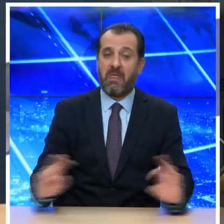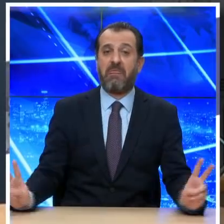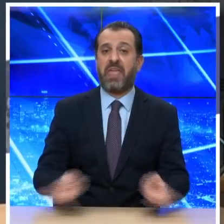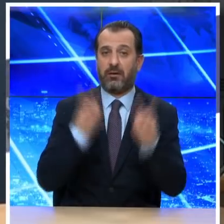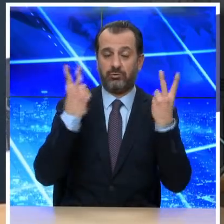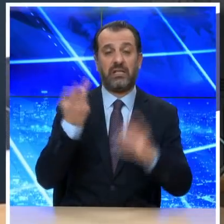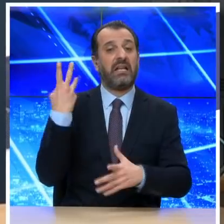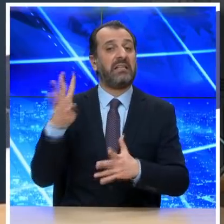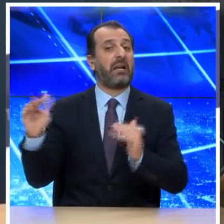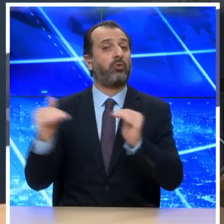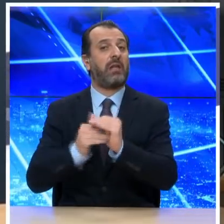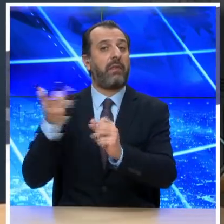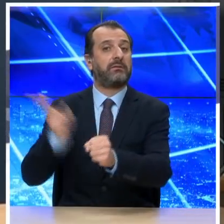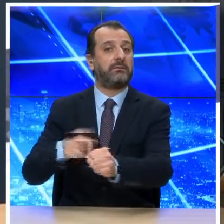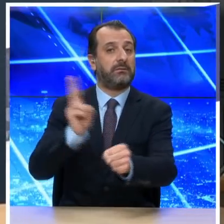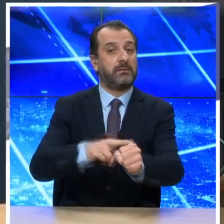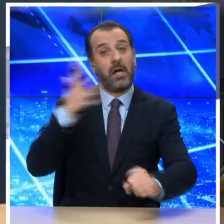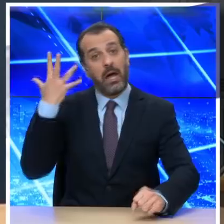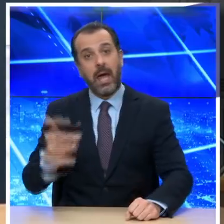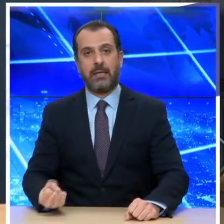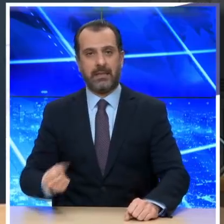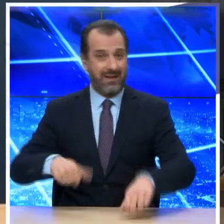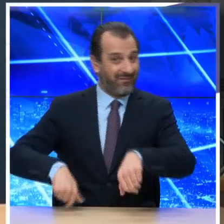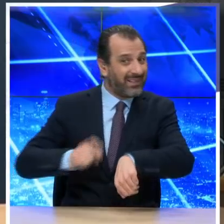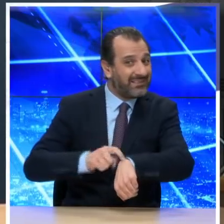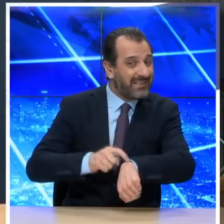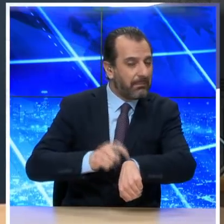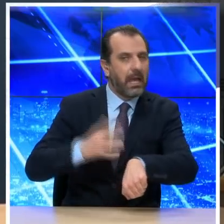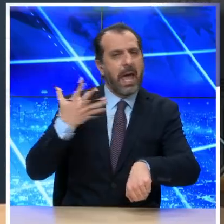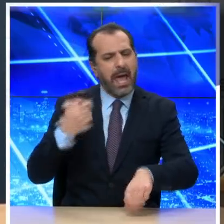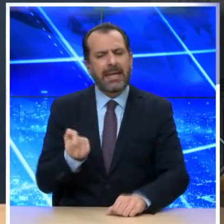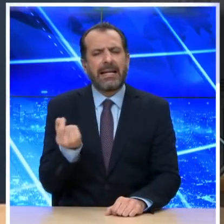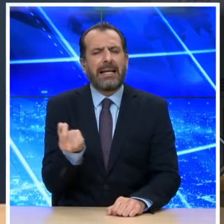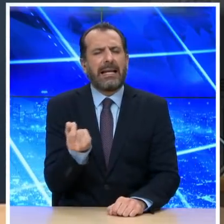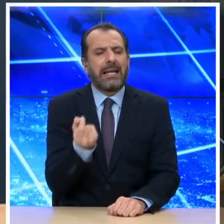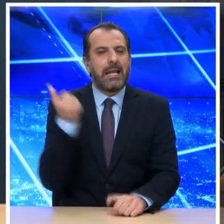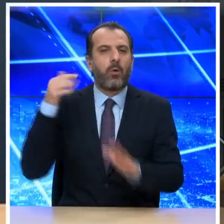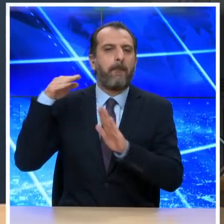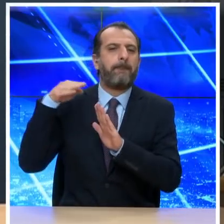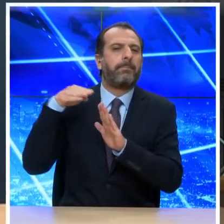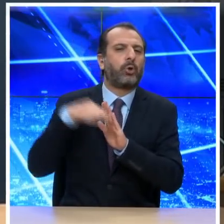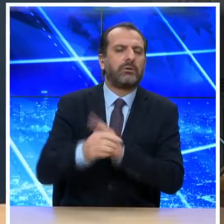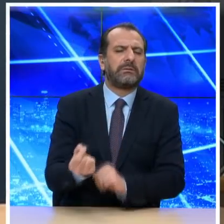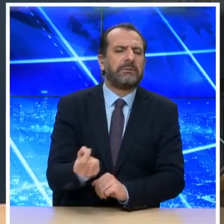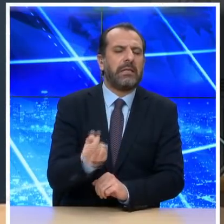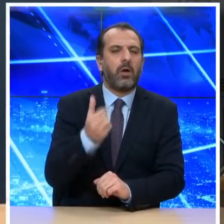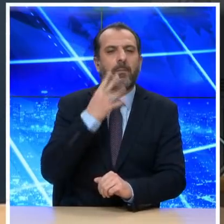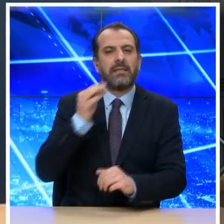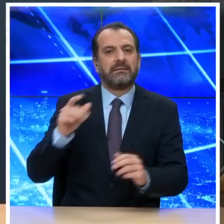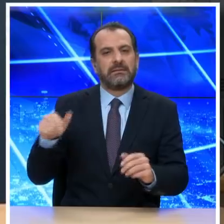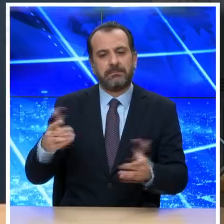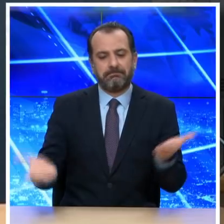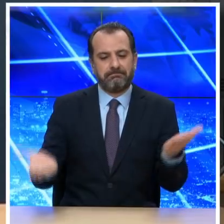.000 θανάτους. Επί το παρόντος, συνεχίζει μια ελαφρά πτωτική πορεία με καταγραφή λιγότερων διαγνώσεων